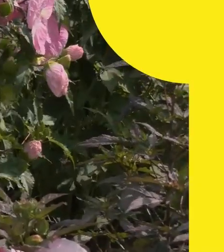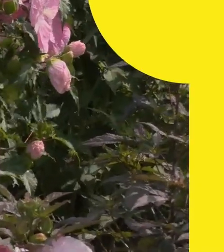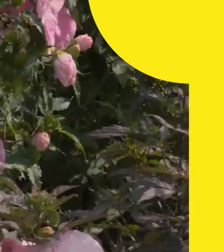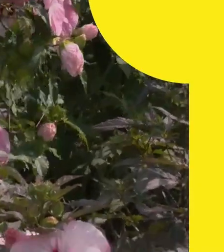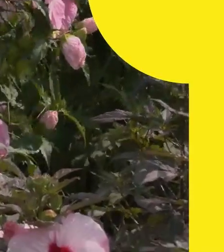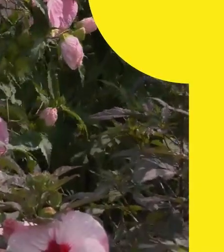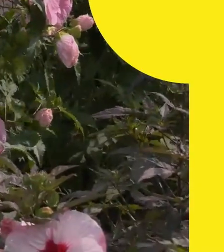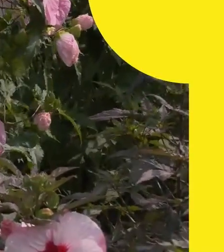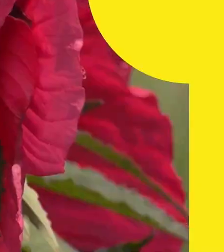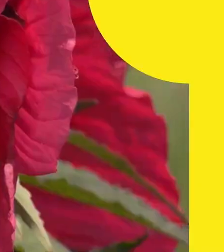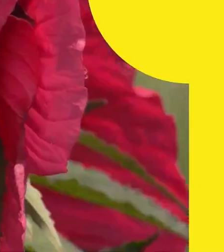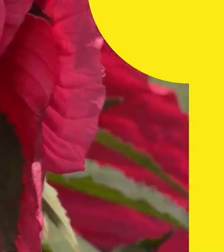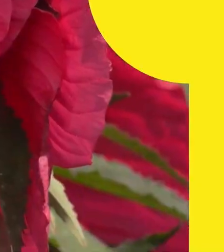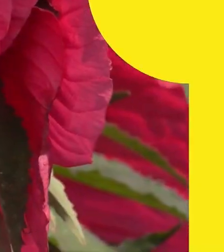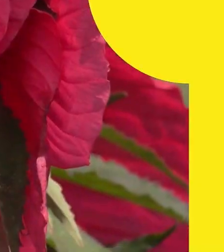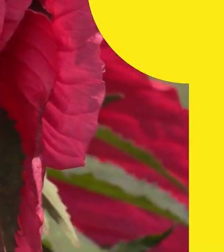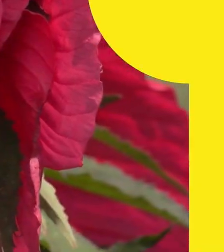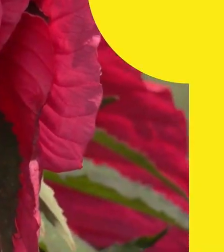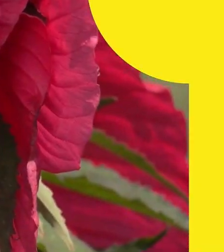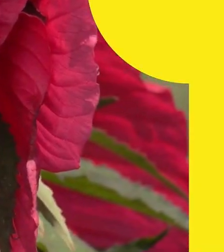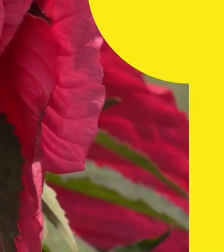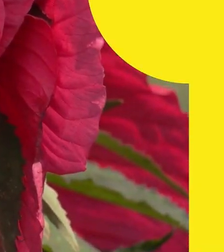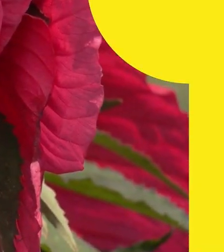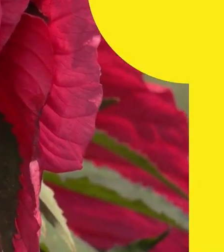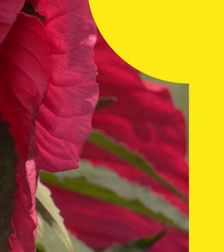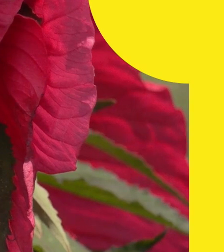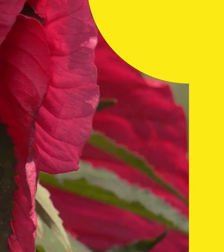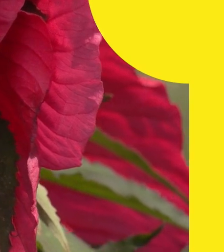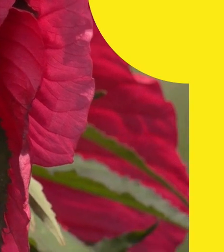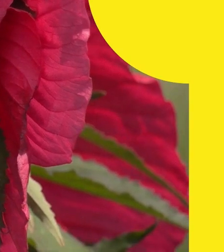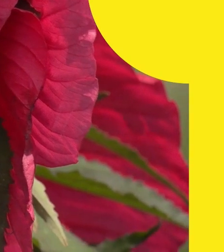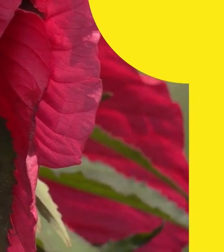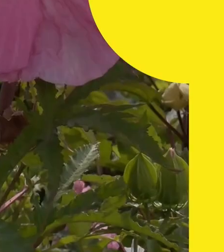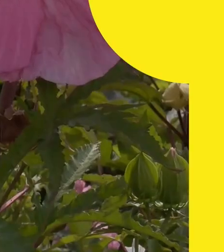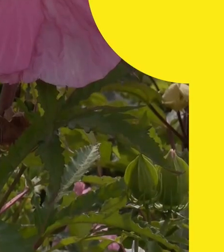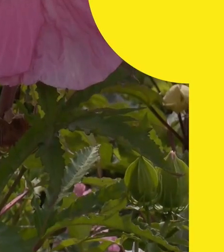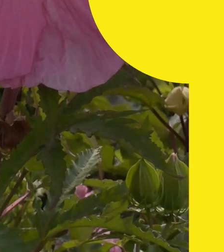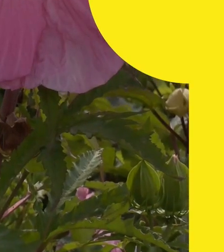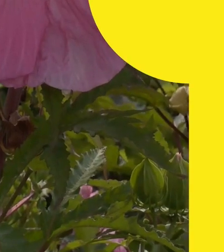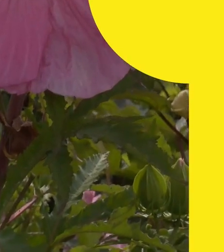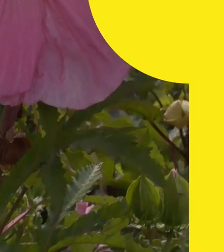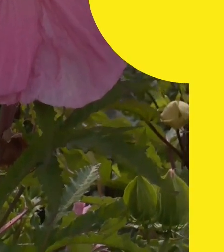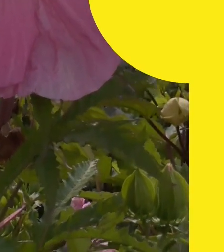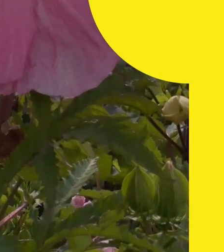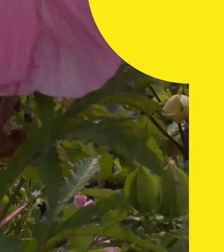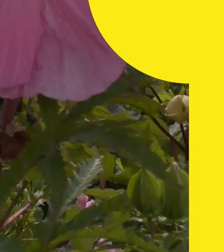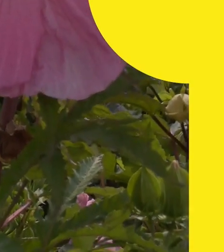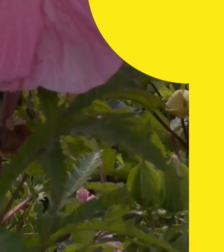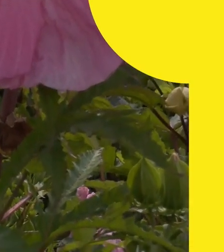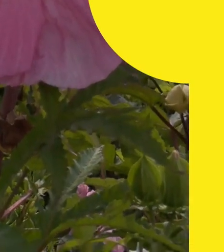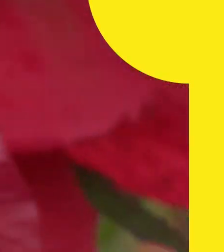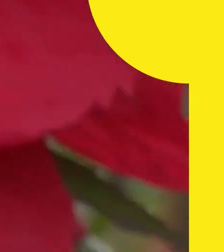день плюс 21-23 Атмосферний тиск підвищиться, відносна волось повітря зменшиться Дякую